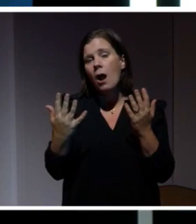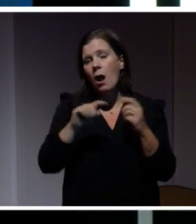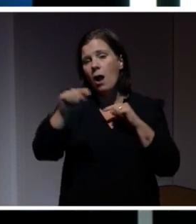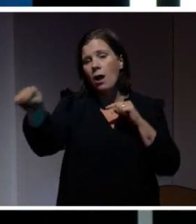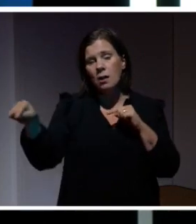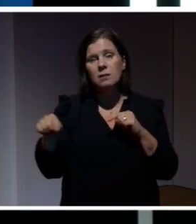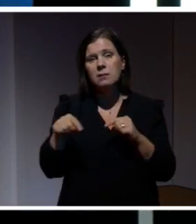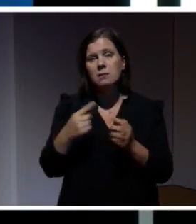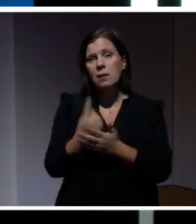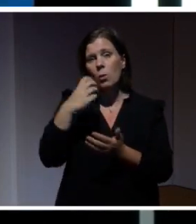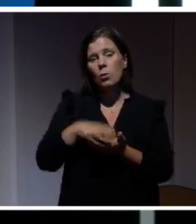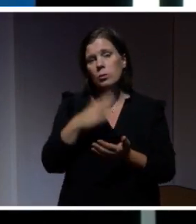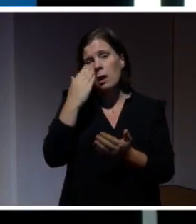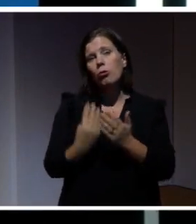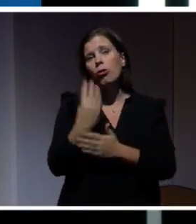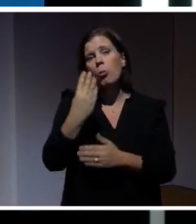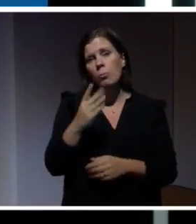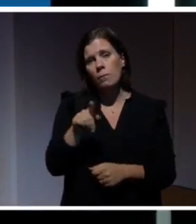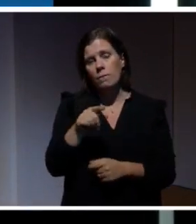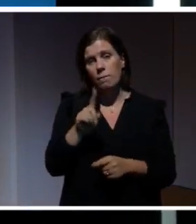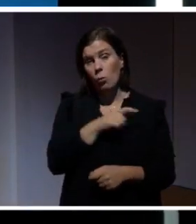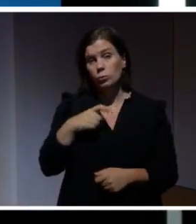som vi råkar ut för.